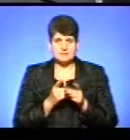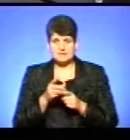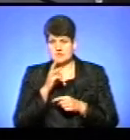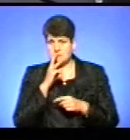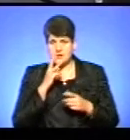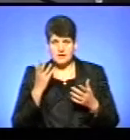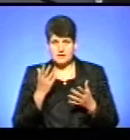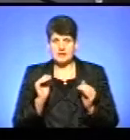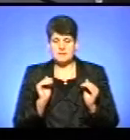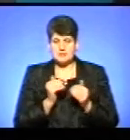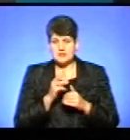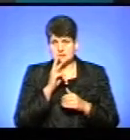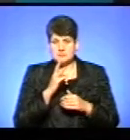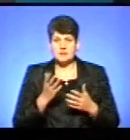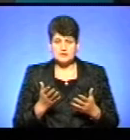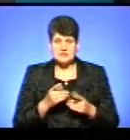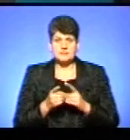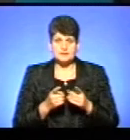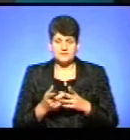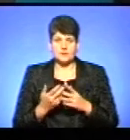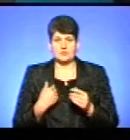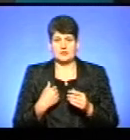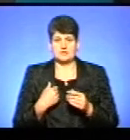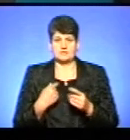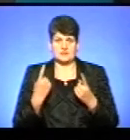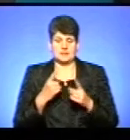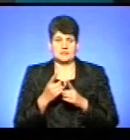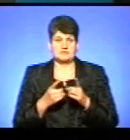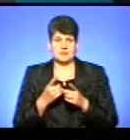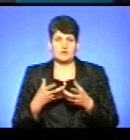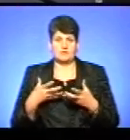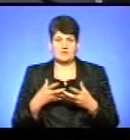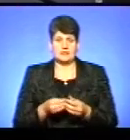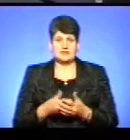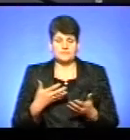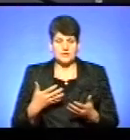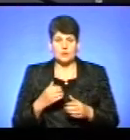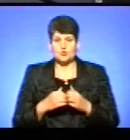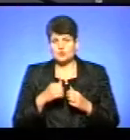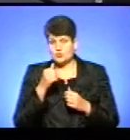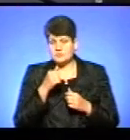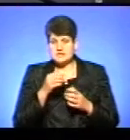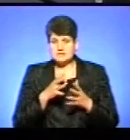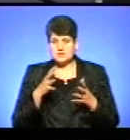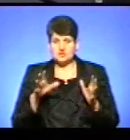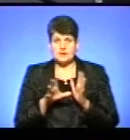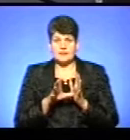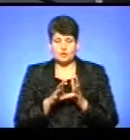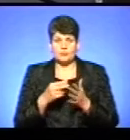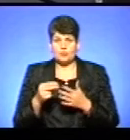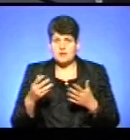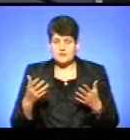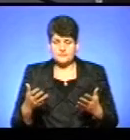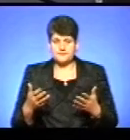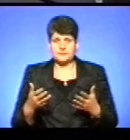яка зараз мінімальна заробітна плата звинилася. Вона починає дотатньо суттєво впливати на тариф. Щомісяця зростає електроенергія, яку ми купуємо, тому